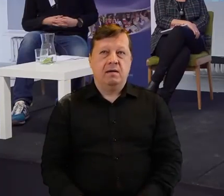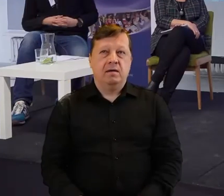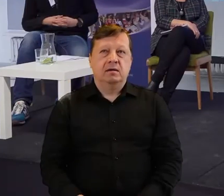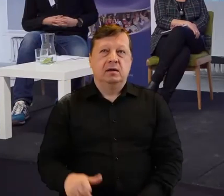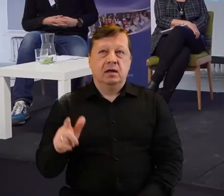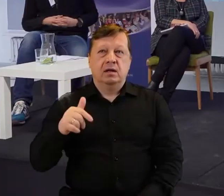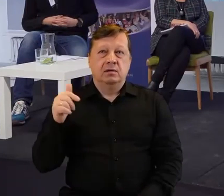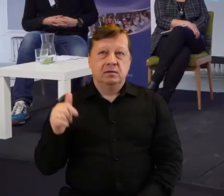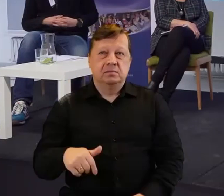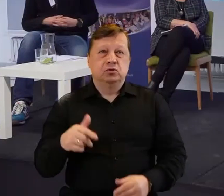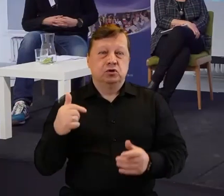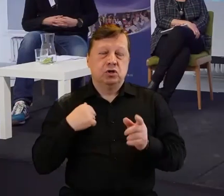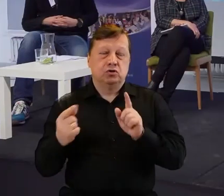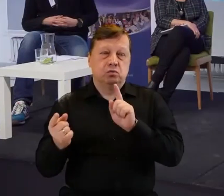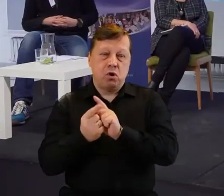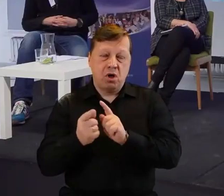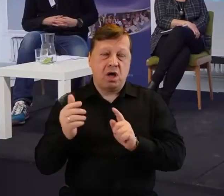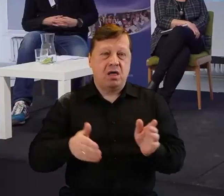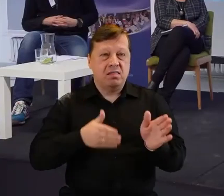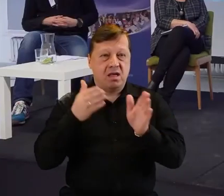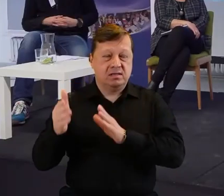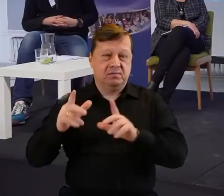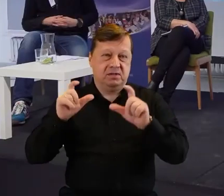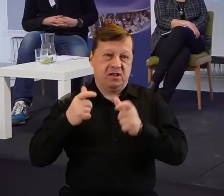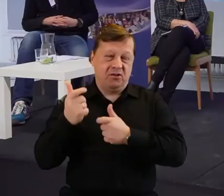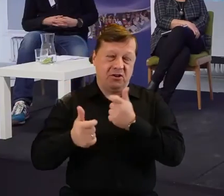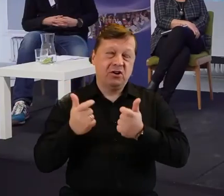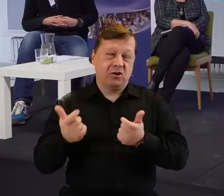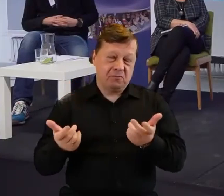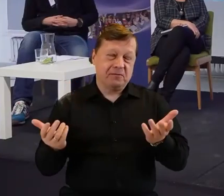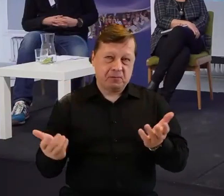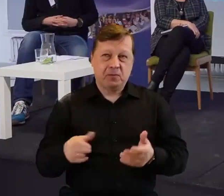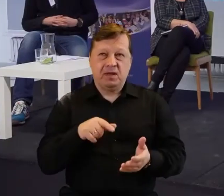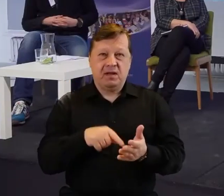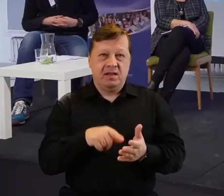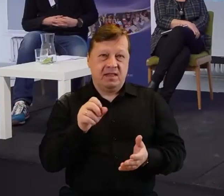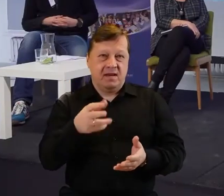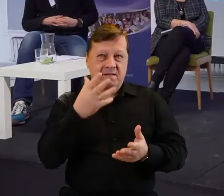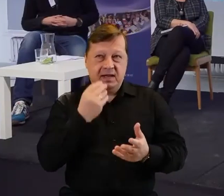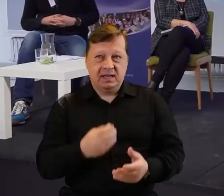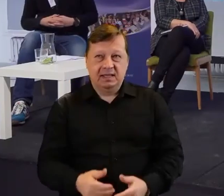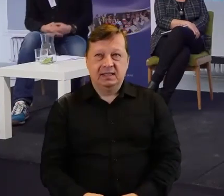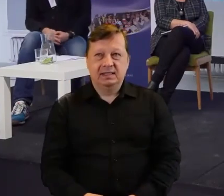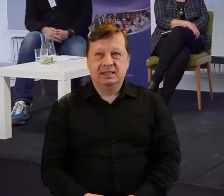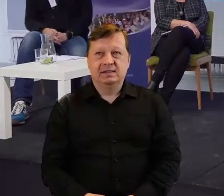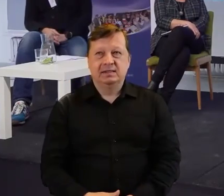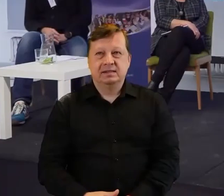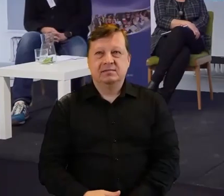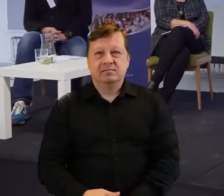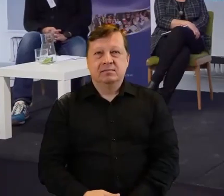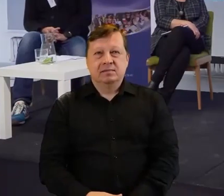spotkać, kolejne zdjęcie do zrobienia. Także tak to wygląda i ciąg dalszy nastąpi.